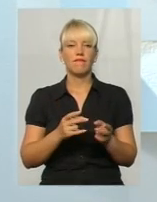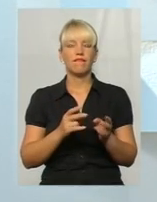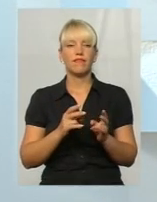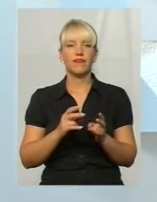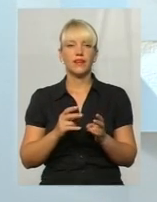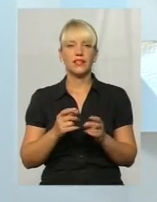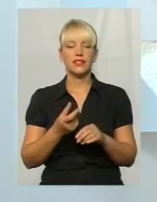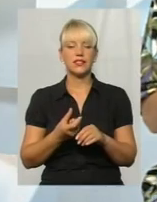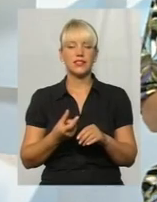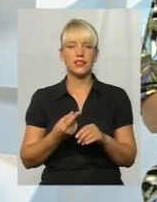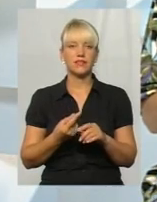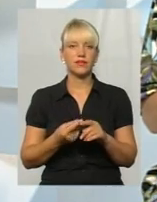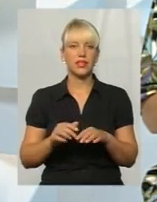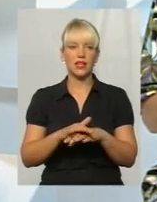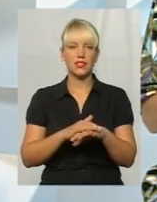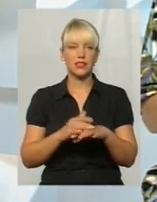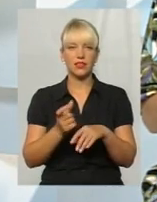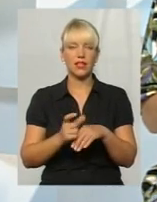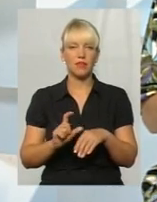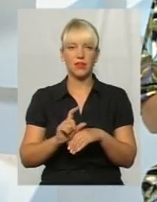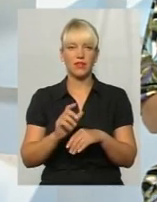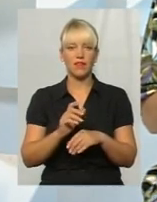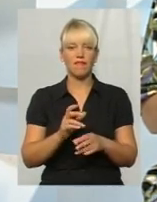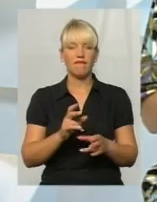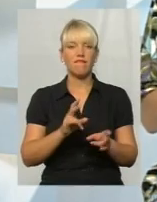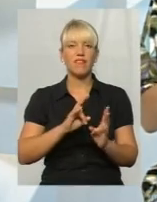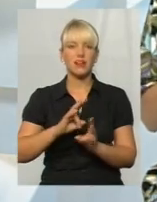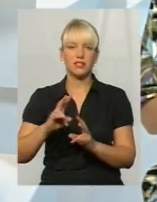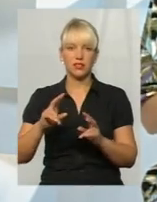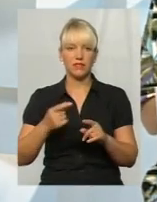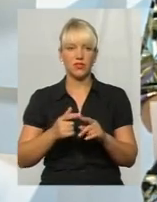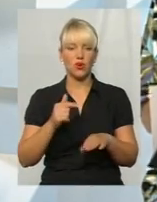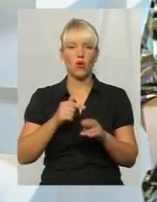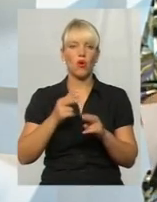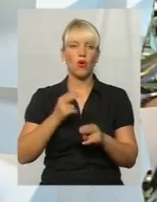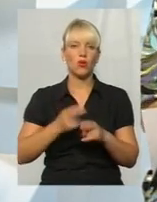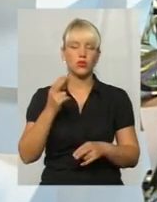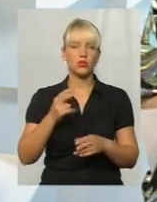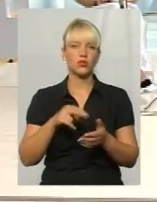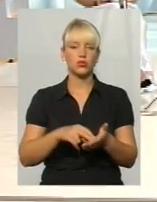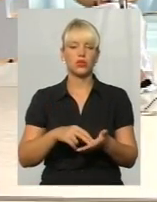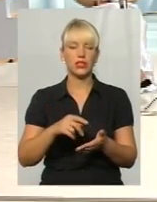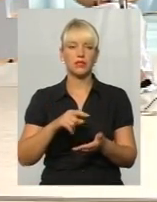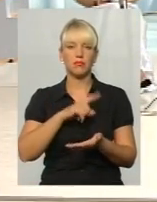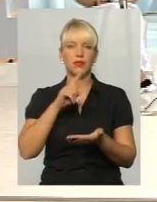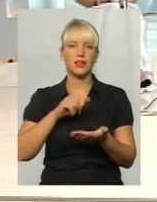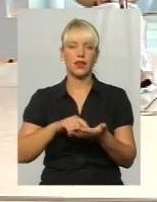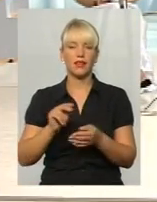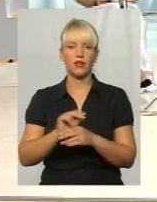категорій населення найбільш, скажімо так, гостро стоїть питання лікування гепатитом С?